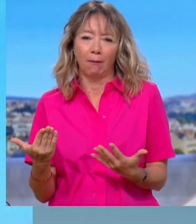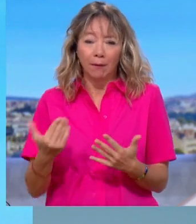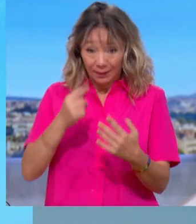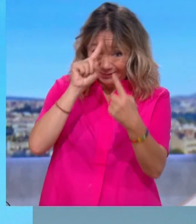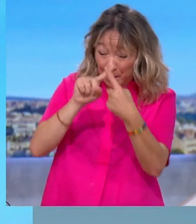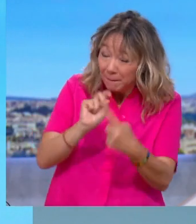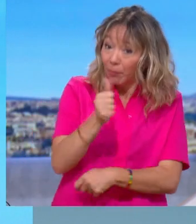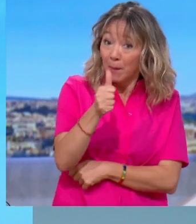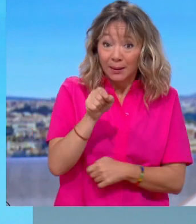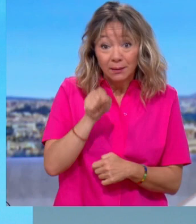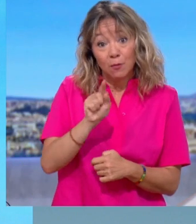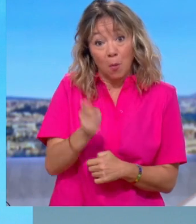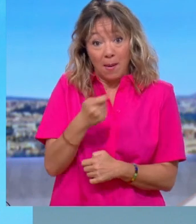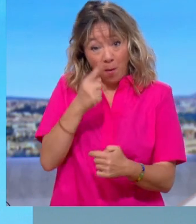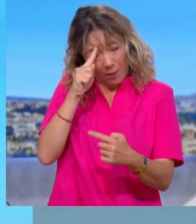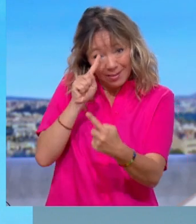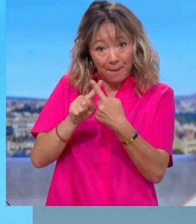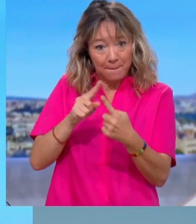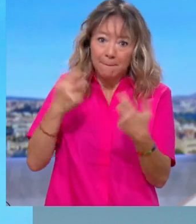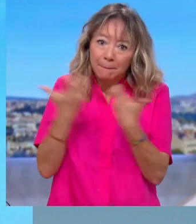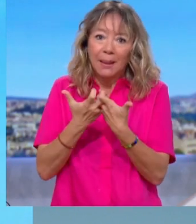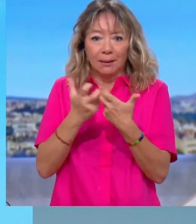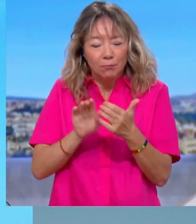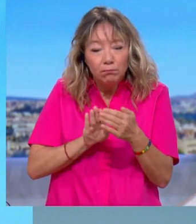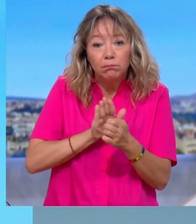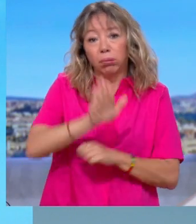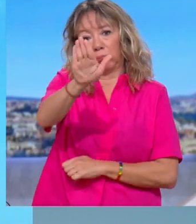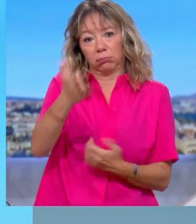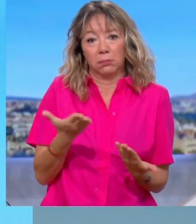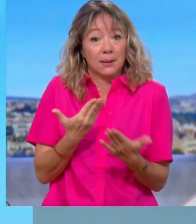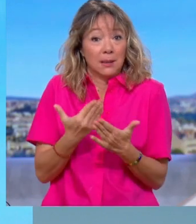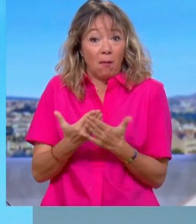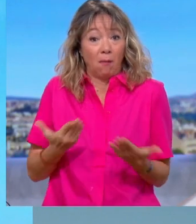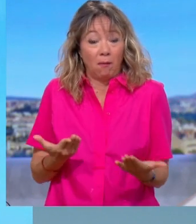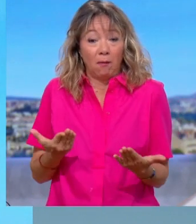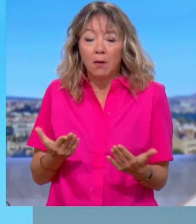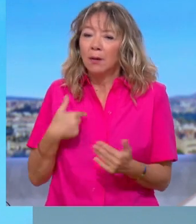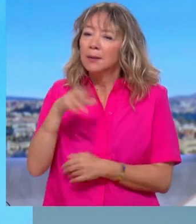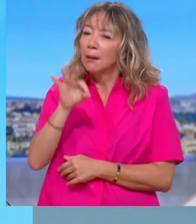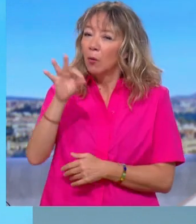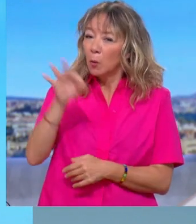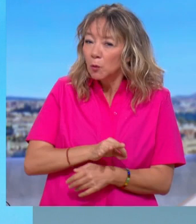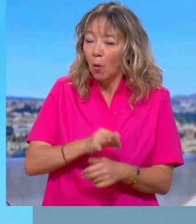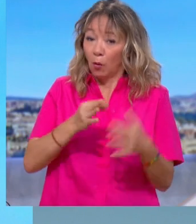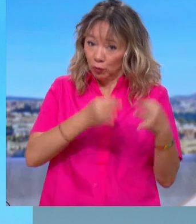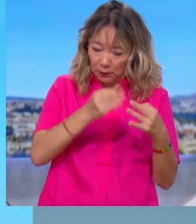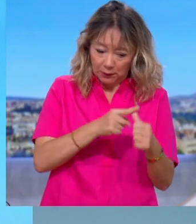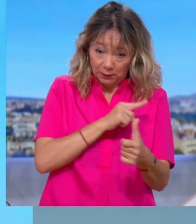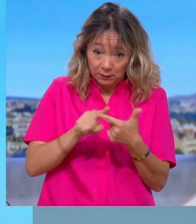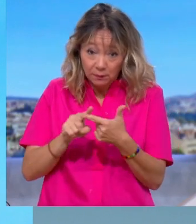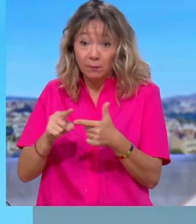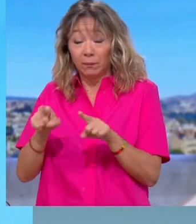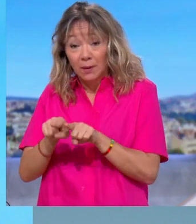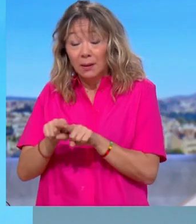qui auraient dû être posés, c'est l'inflation. Quand vous pensez qu'aujourd'hui, l'essentiel de l'inflation, 50% jusqu'ici, 70% au